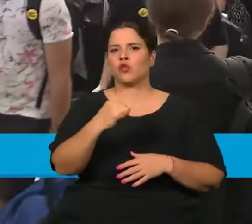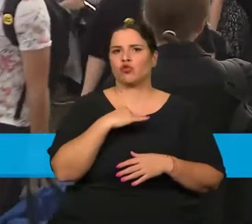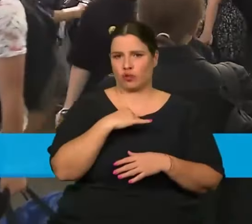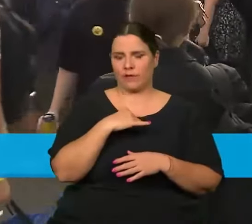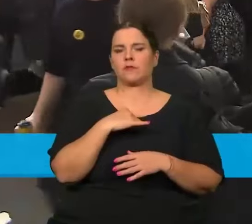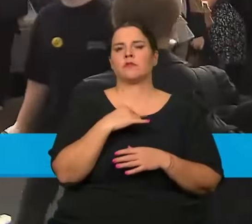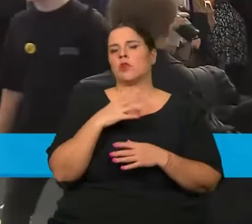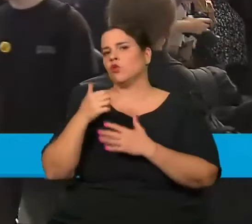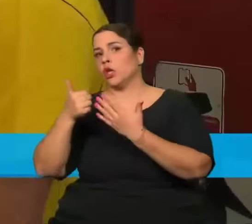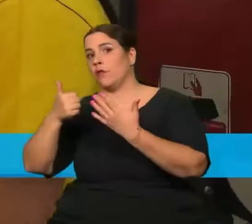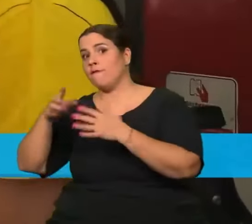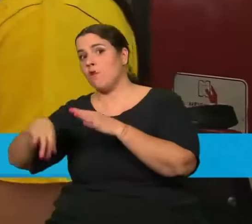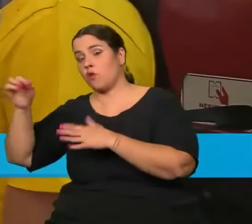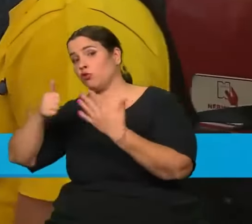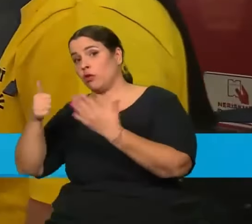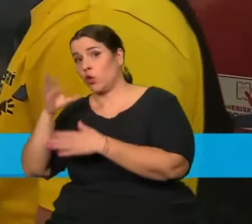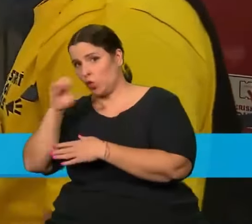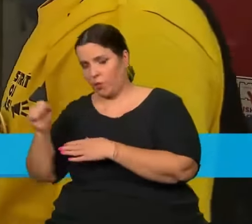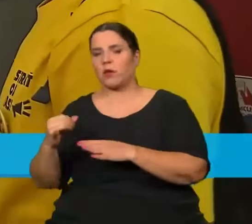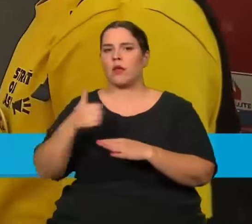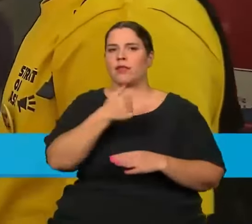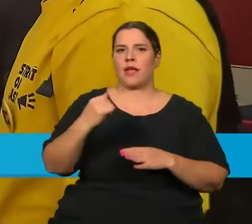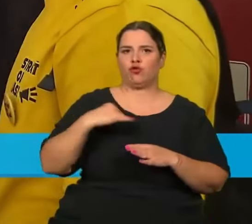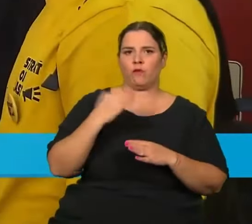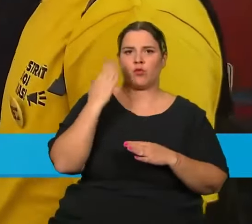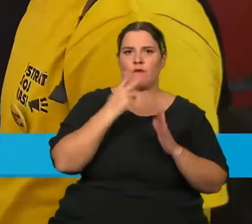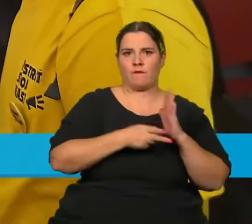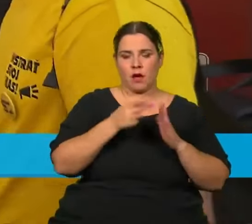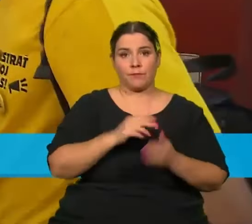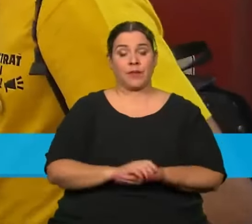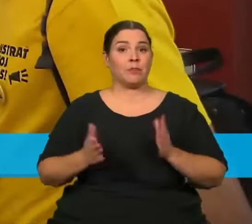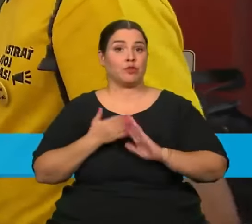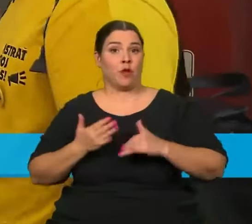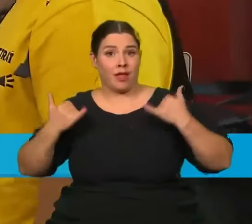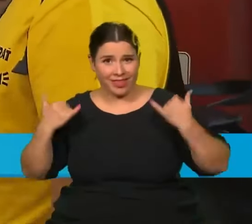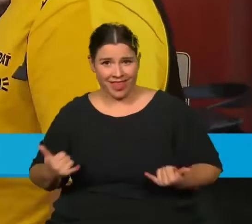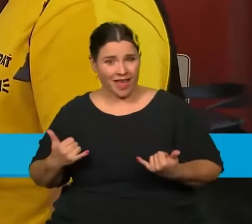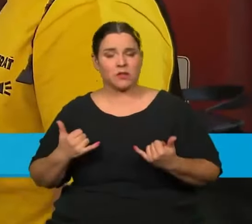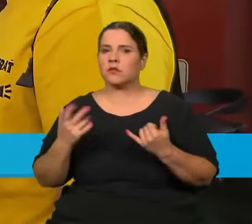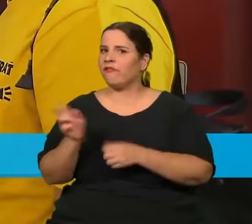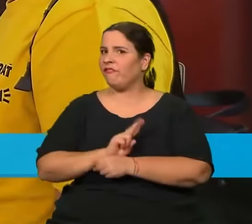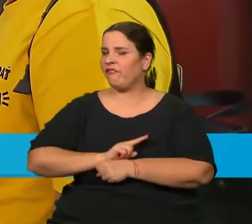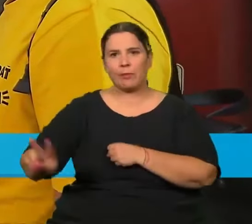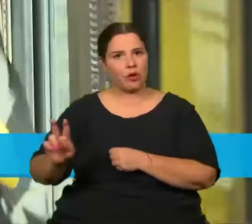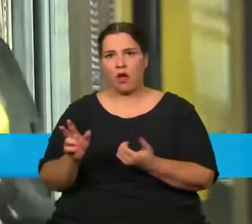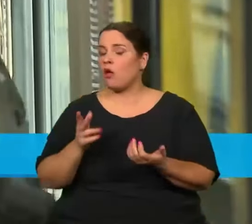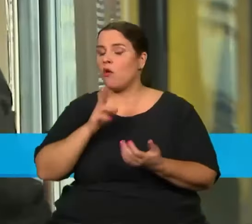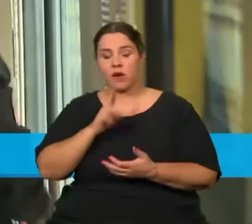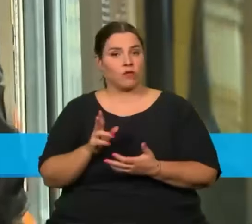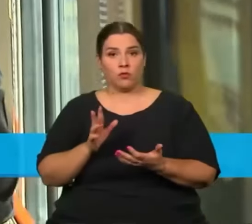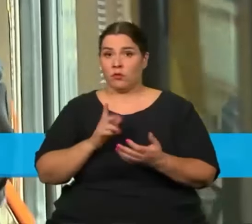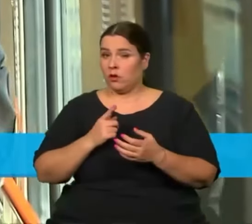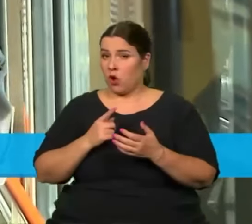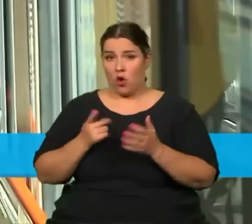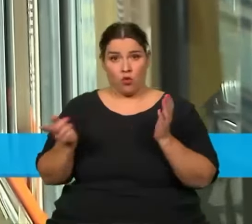vlakové spoje tento víkend na Slovensko, tak konkrétně třeba dnes odpolednej, jsou prakticky vyprodené. Podle Slováků a